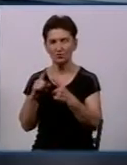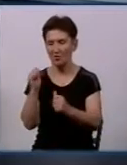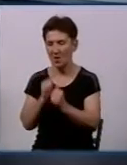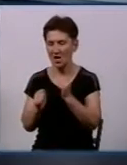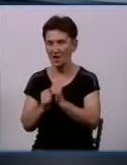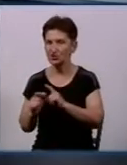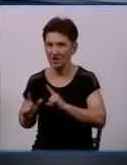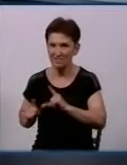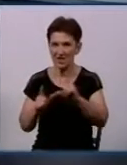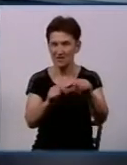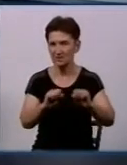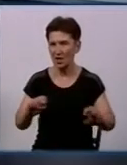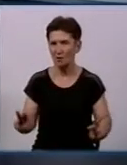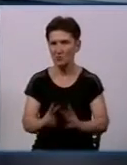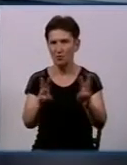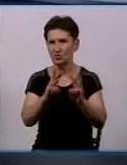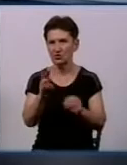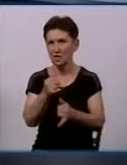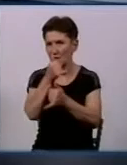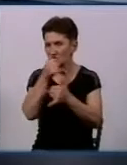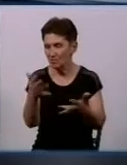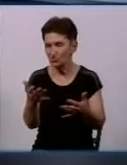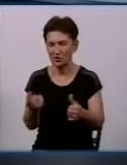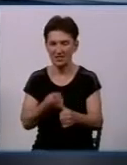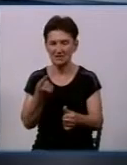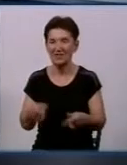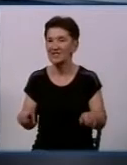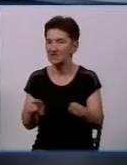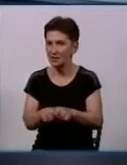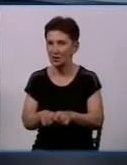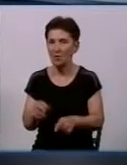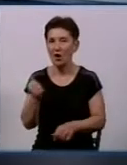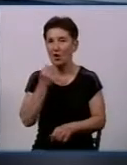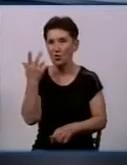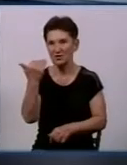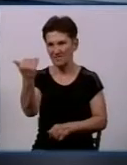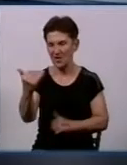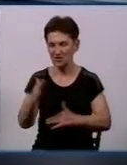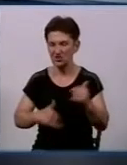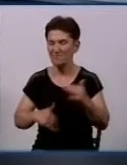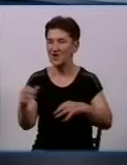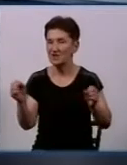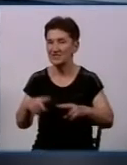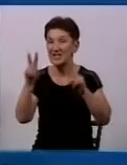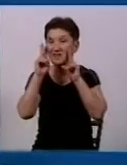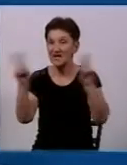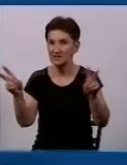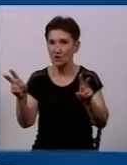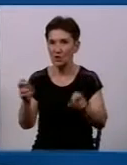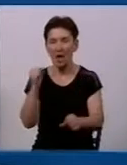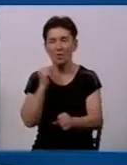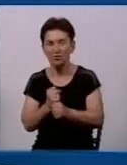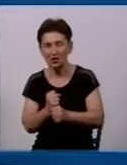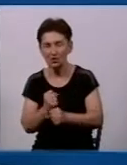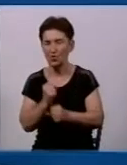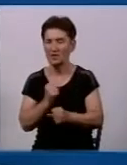пожежу не можна назвати таким, коли ваші фахівці, ваші співробітники не знають, працює там гідрант чи